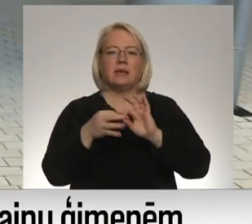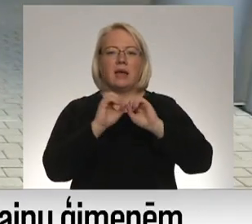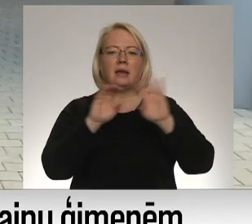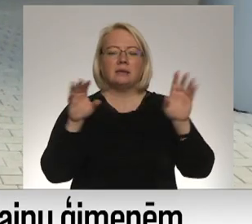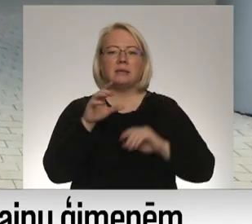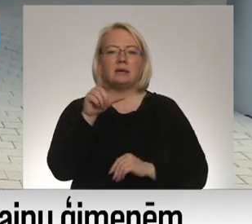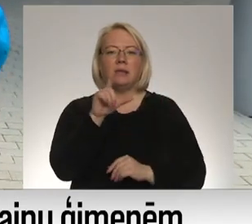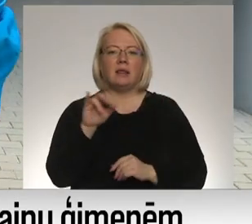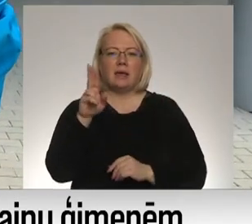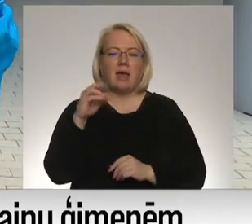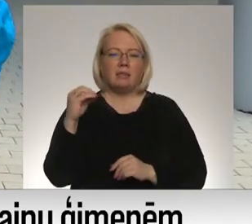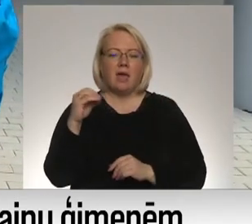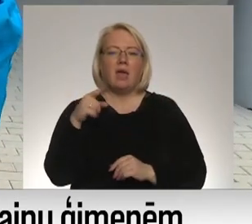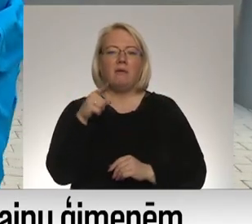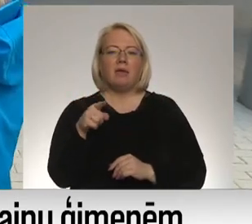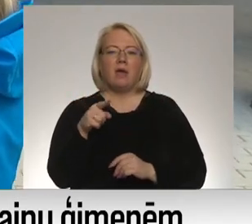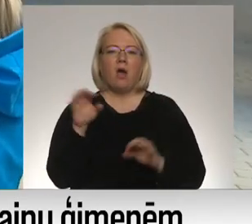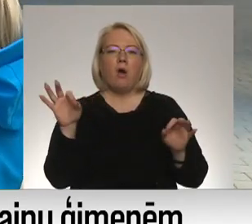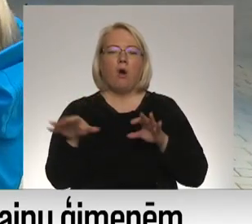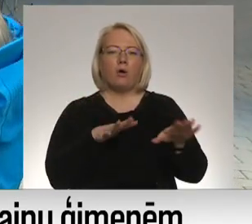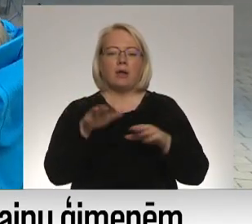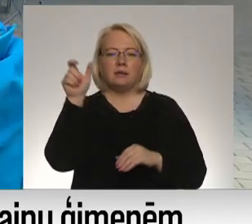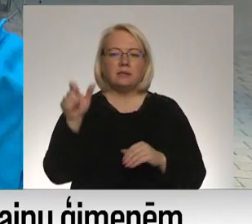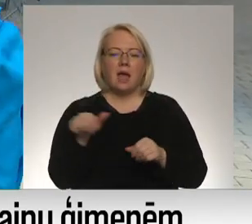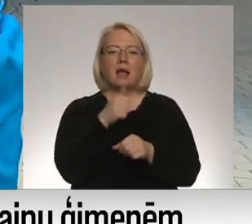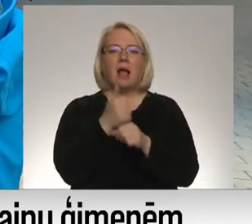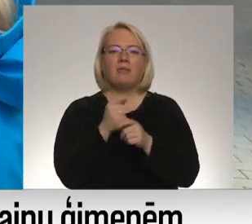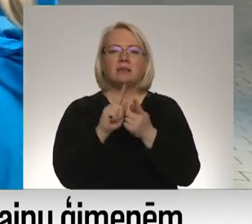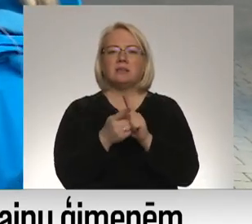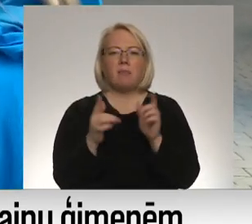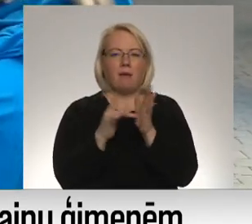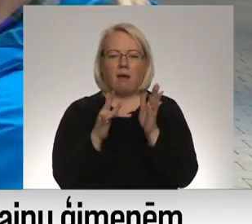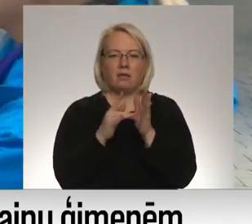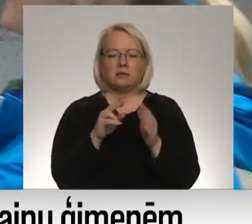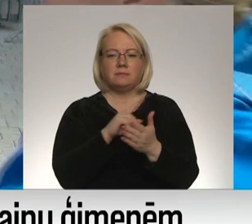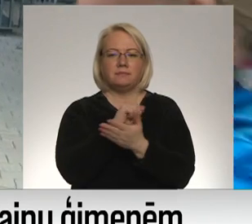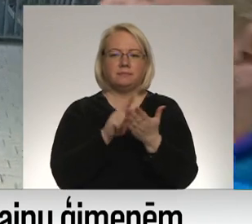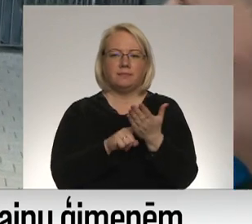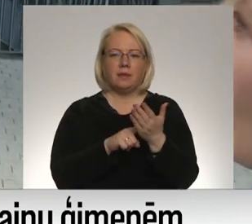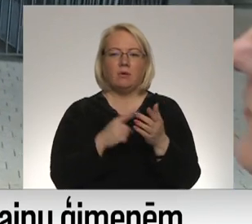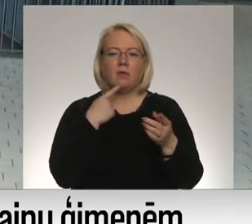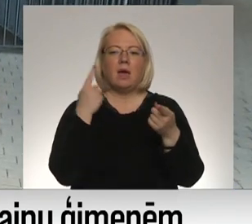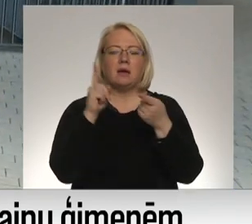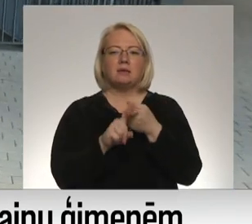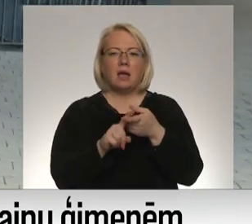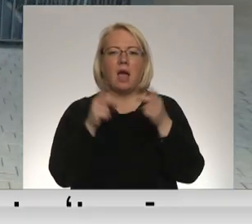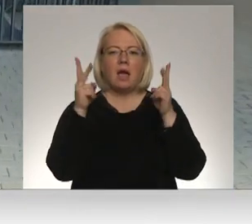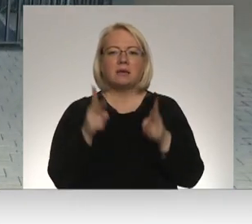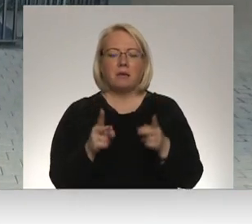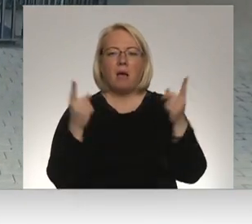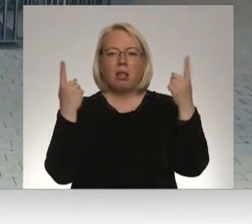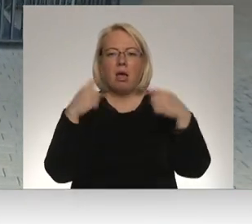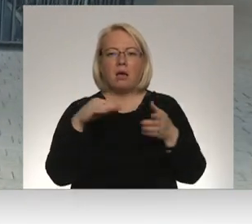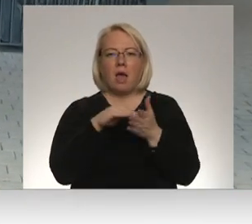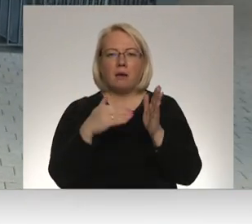koncertienu organizētājām labdien un sakiet, tad pašas galvenās izmaiņas, vai skatītāji šodien tiks ielaist un kas notika? Sakarā ar ekstremālajiem laika